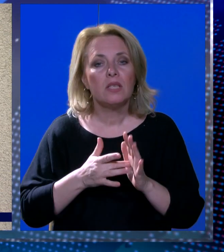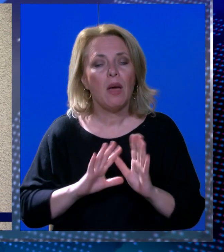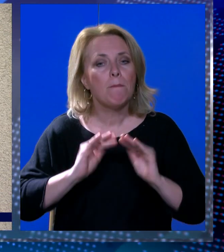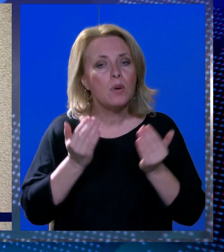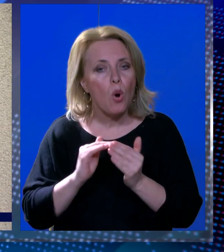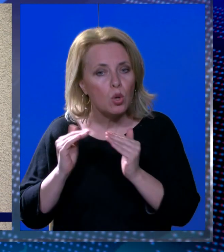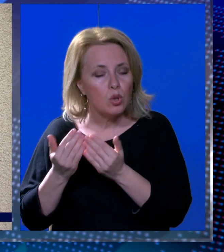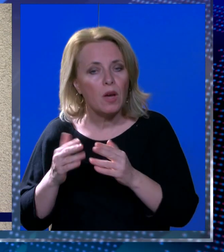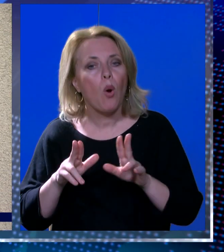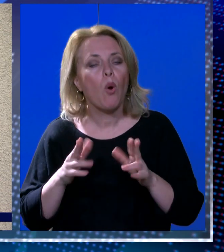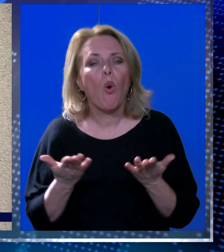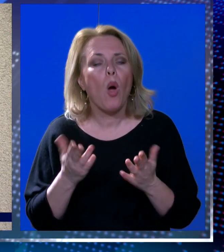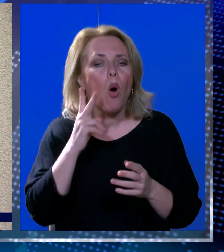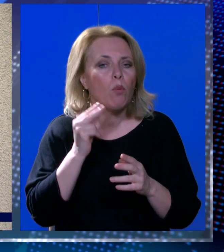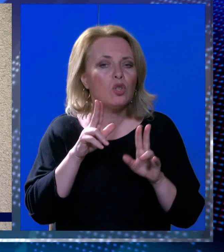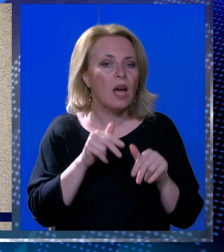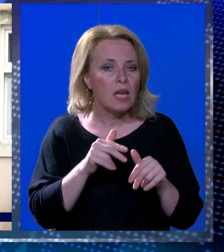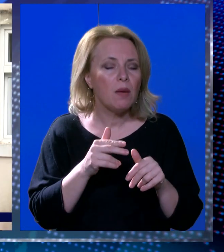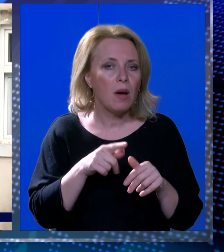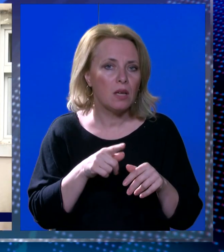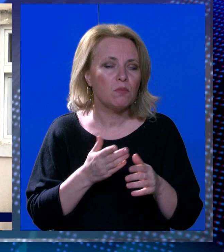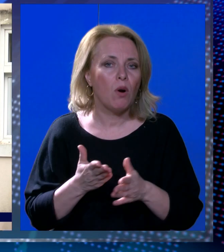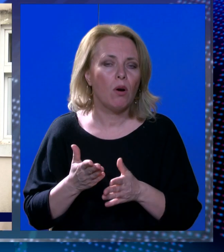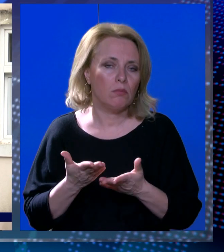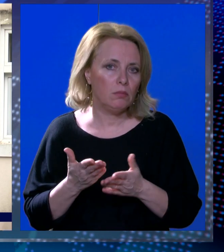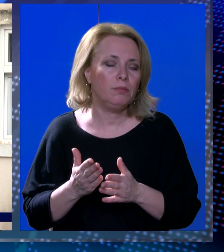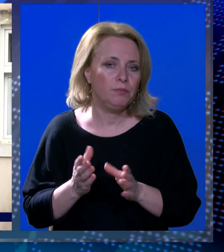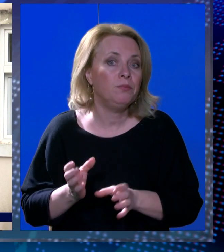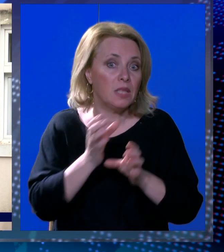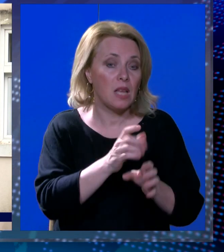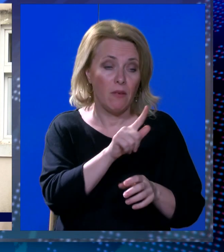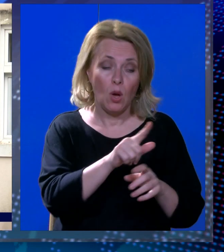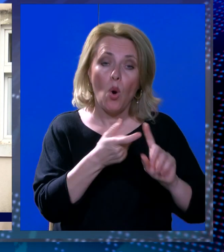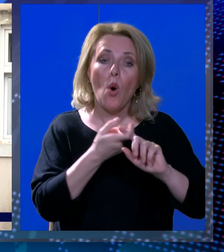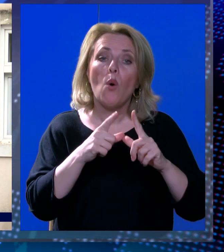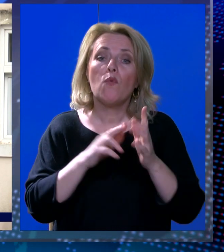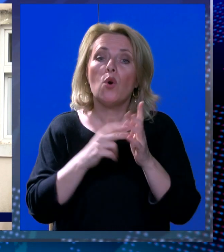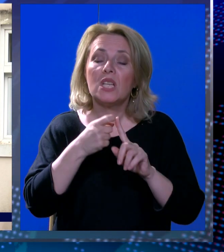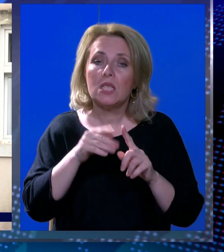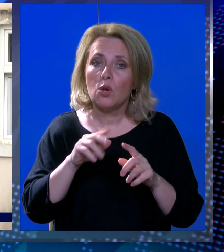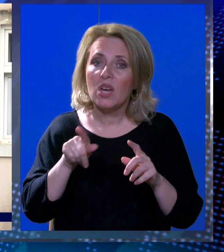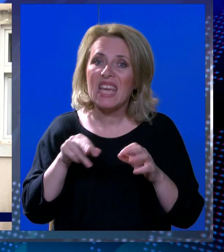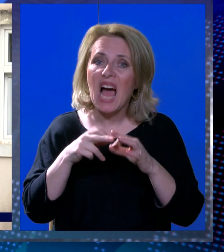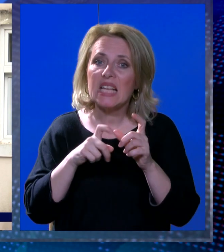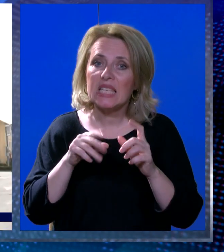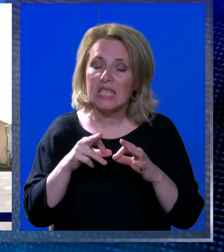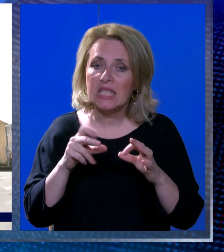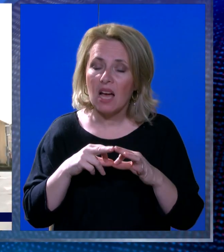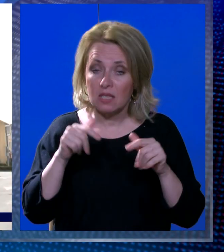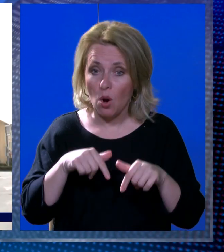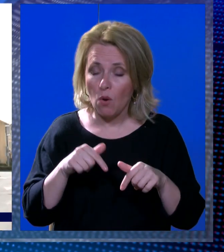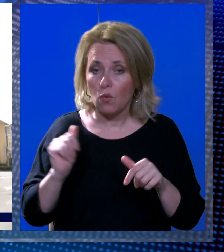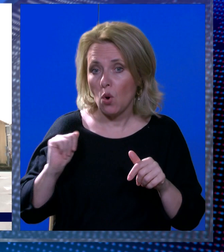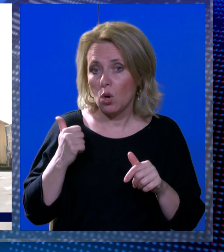raspoložive prostore koje općina ima stabilnju funkciju jaslica i dječeg vrtića. Za ovu